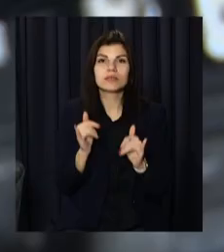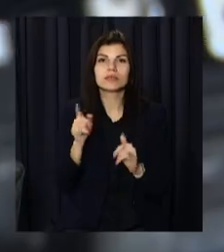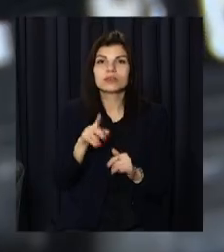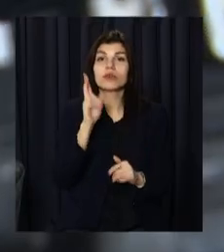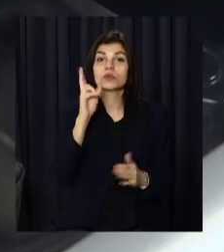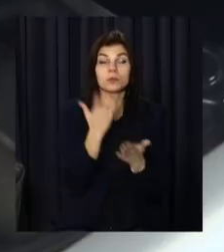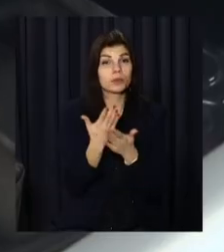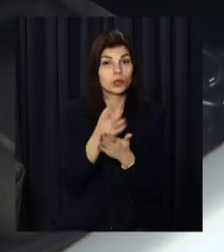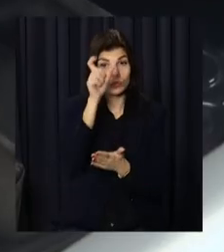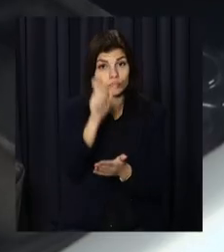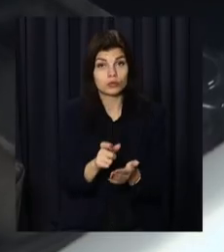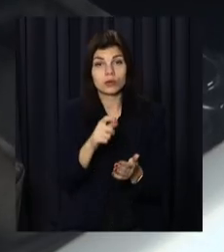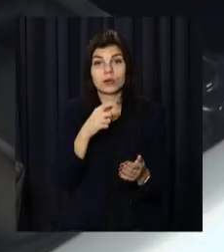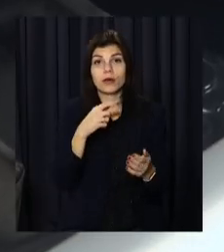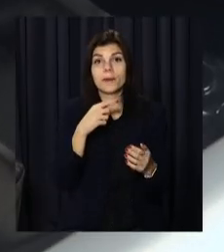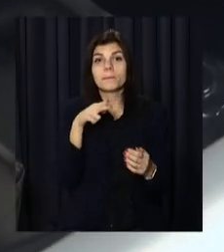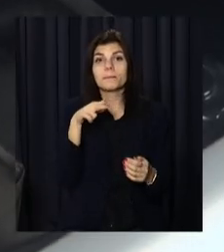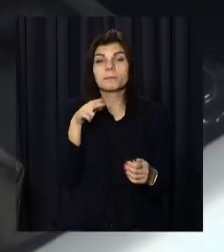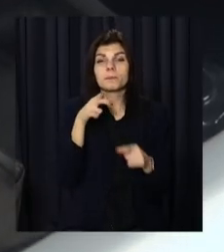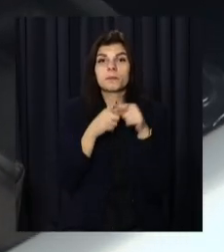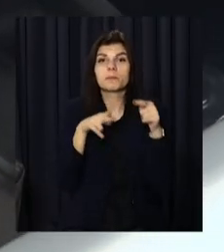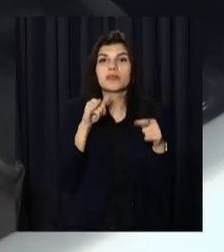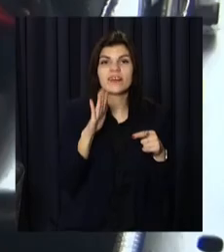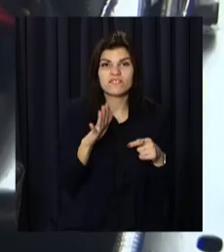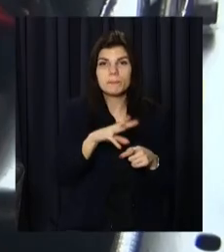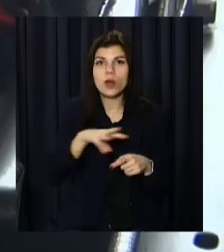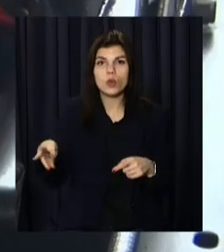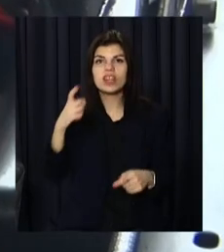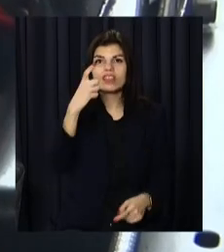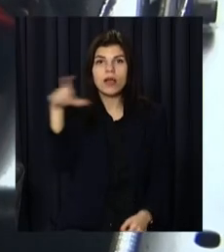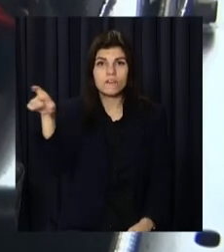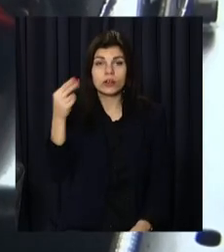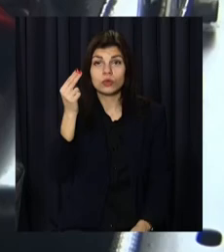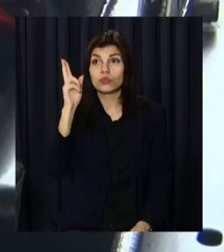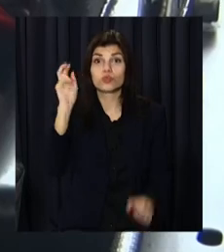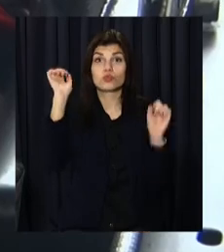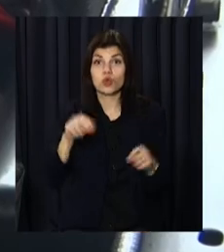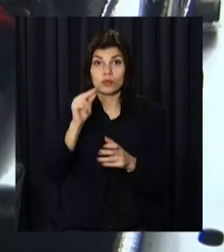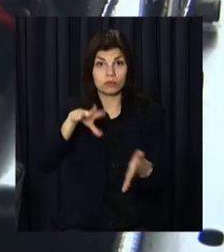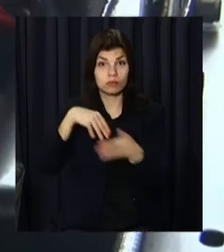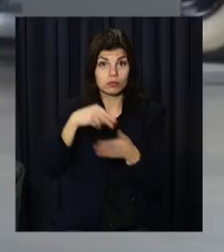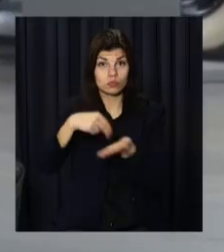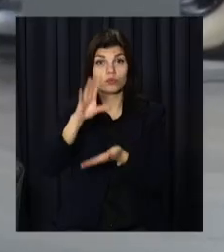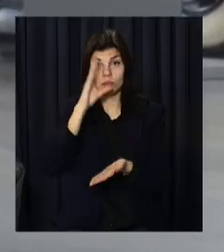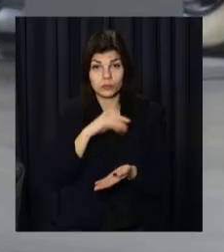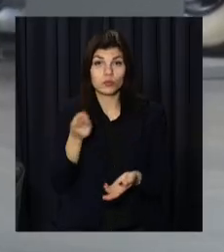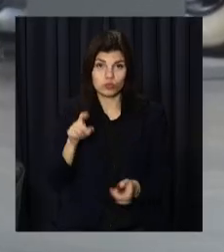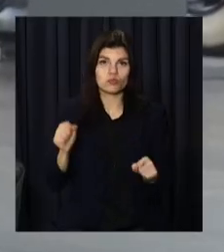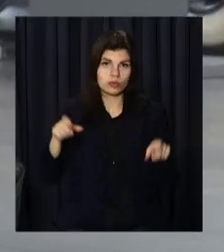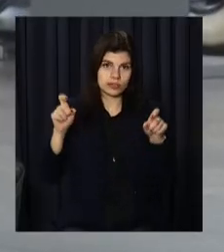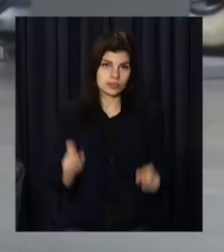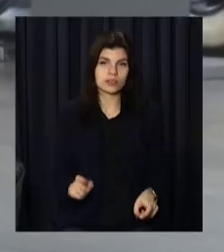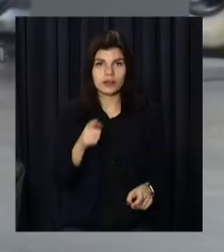готовий викласти за неї більш як півмільйона євро. І, можливо, у найближчому майбутньому хтось таки зможе відчути швидкість у 240